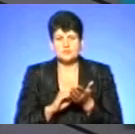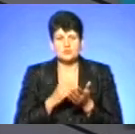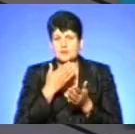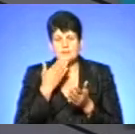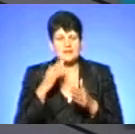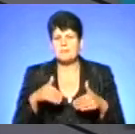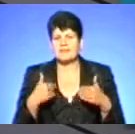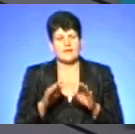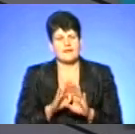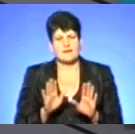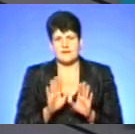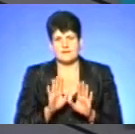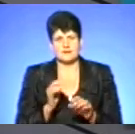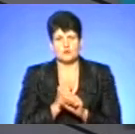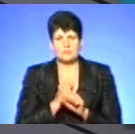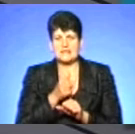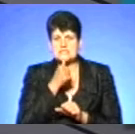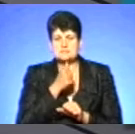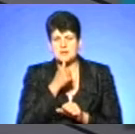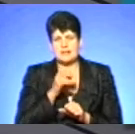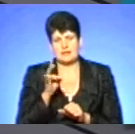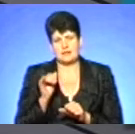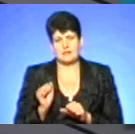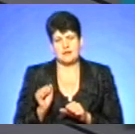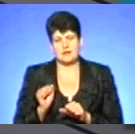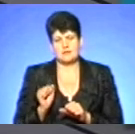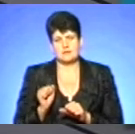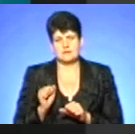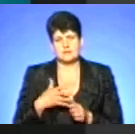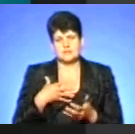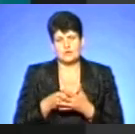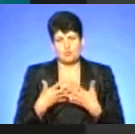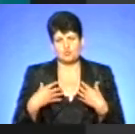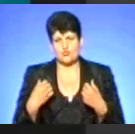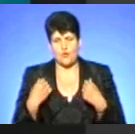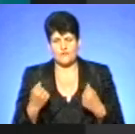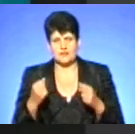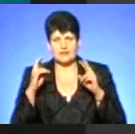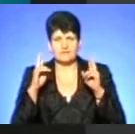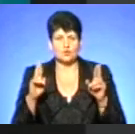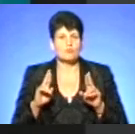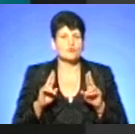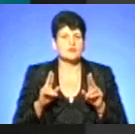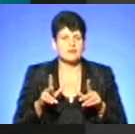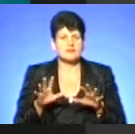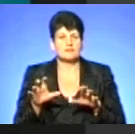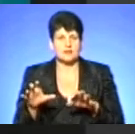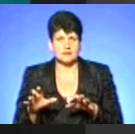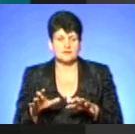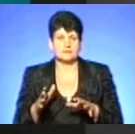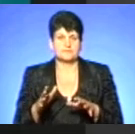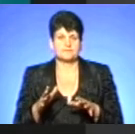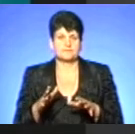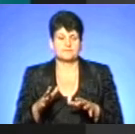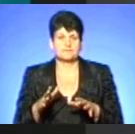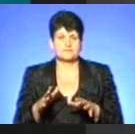тварина зреагує на них. Такої інформації я не маю. У нас вже закінчується практичний ефір, але ще хочеться згадати, щоб ви нам